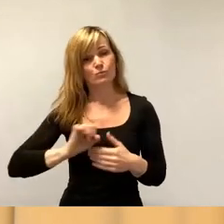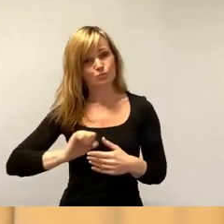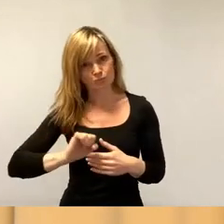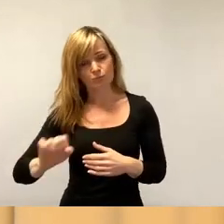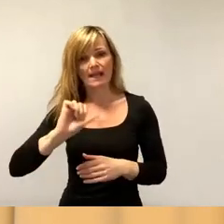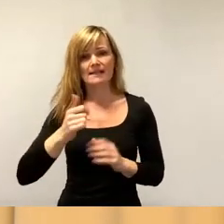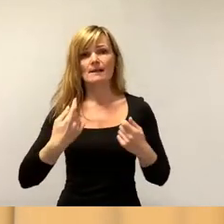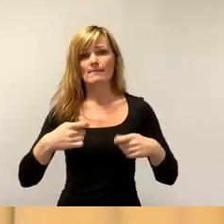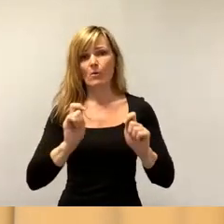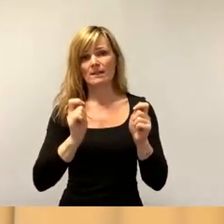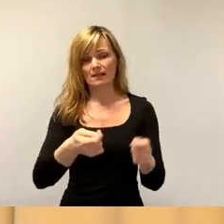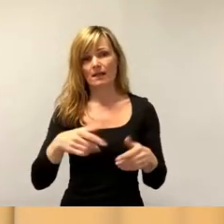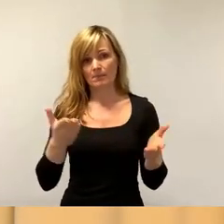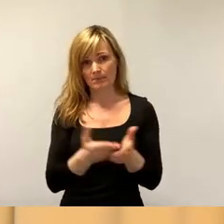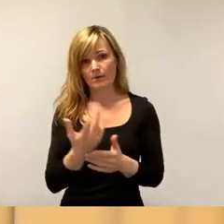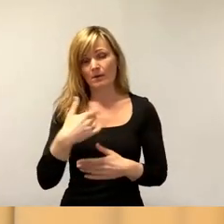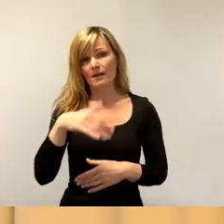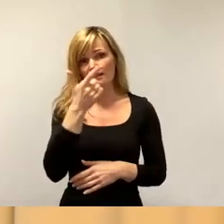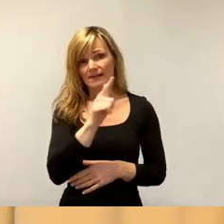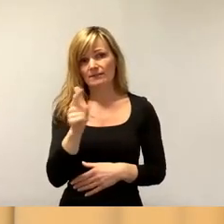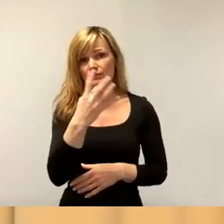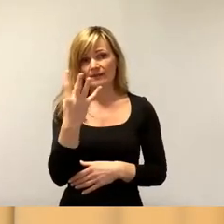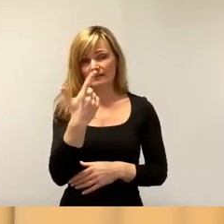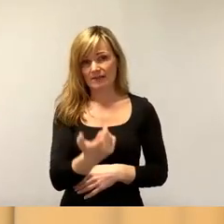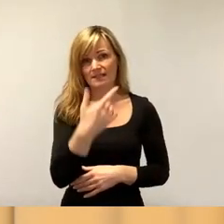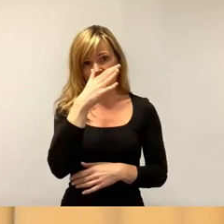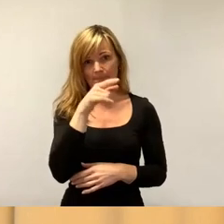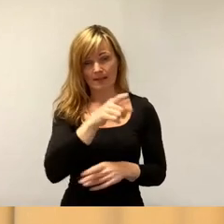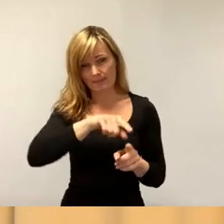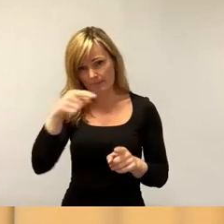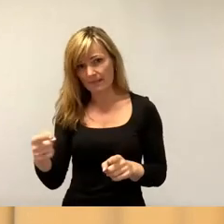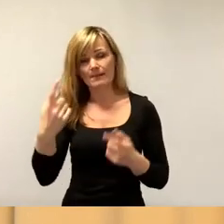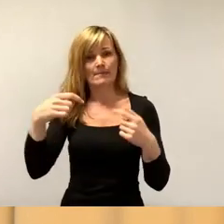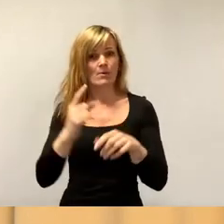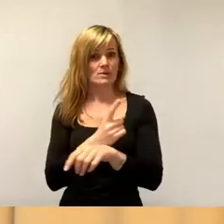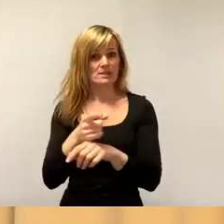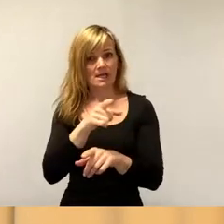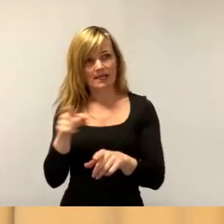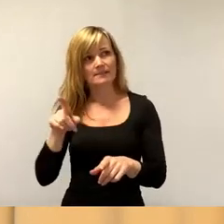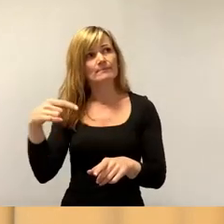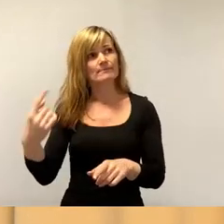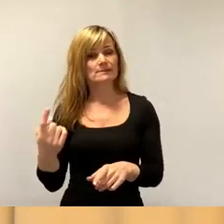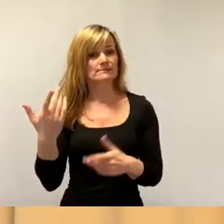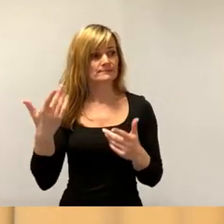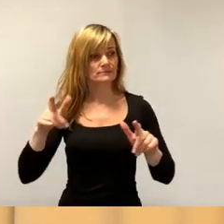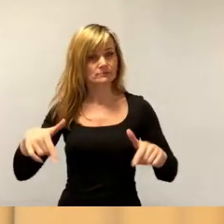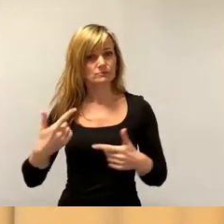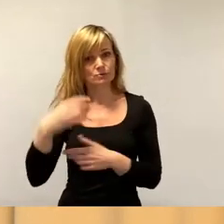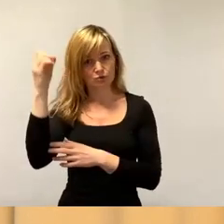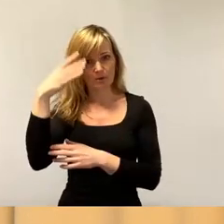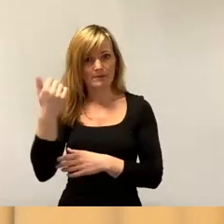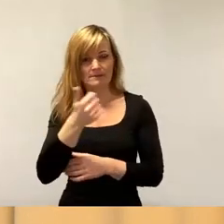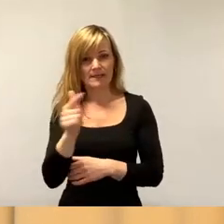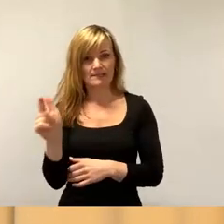die Baugruppe im April 2024 über die Bauzeit bis zum Sommer 26 und im